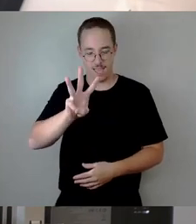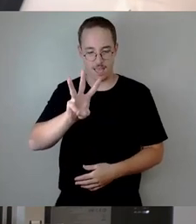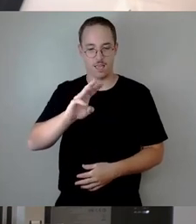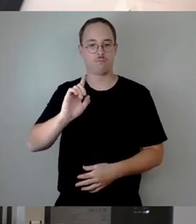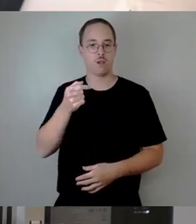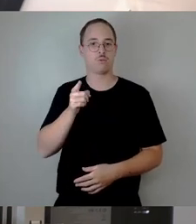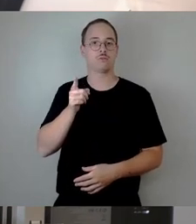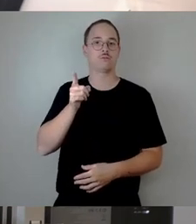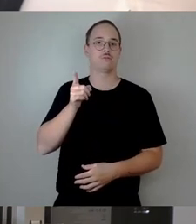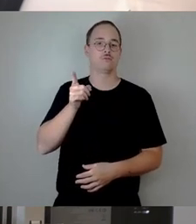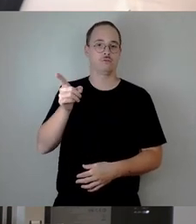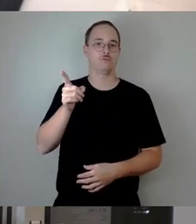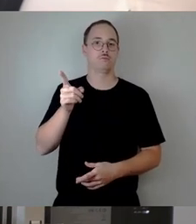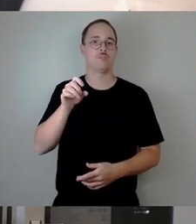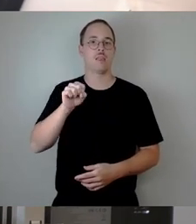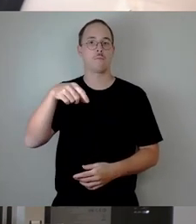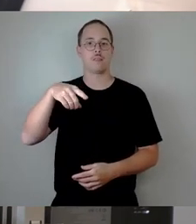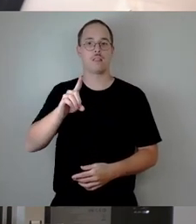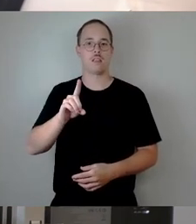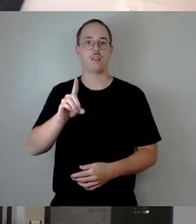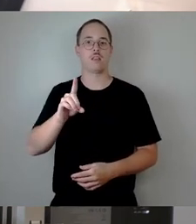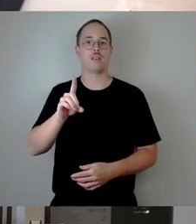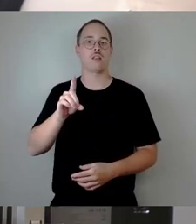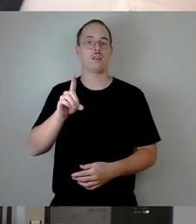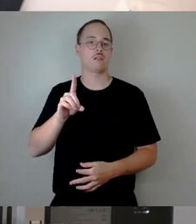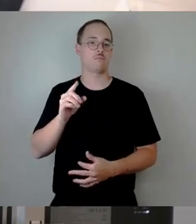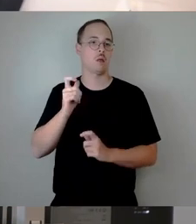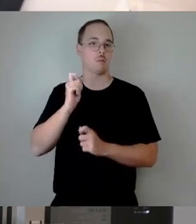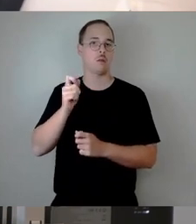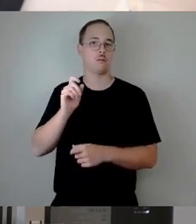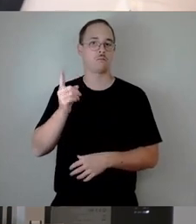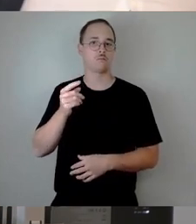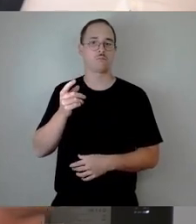die, spricht sich aus für und plädiert für die 12er Variante. Danke.